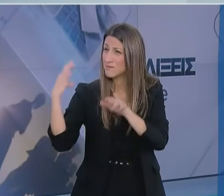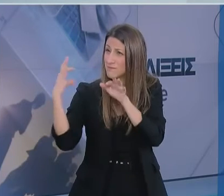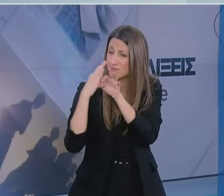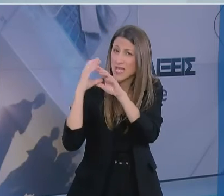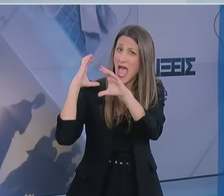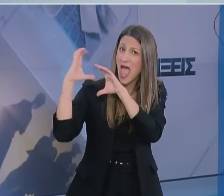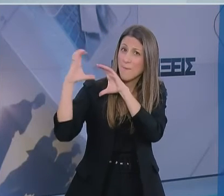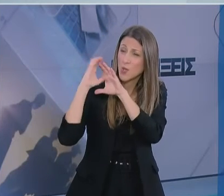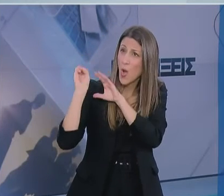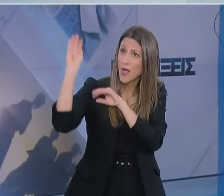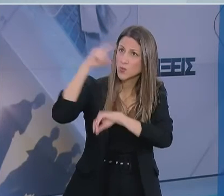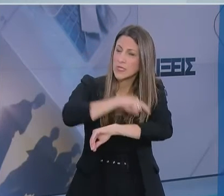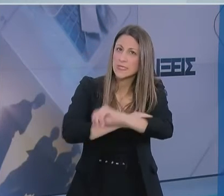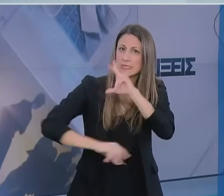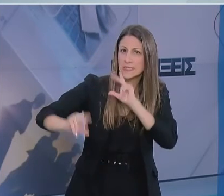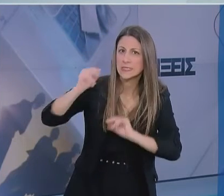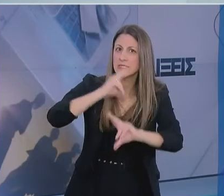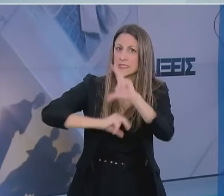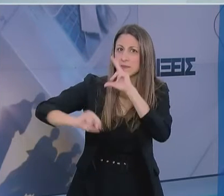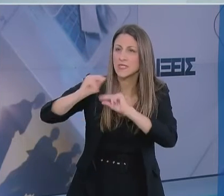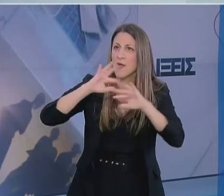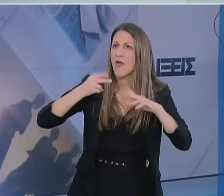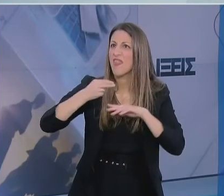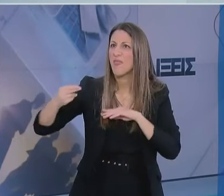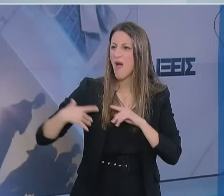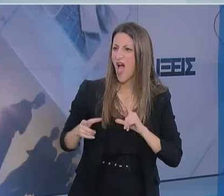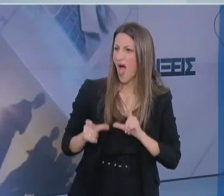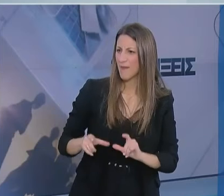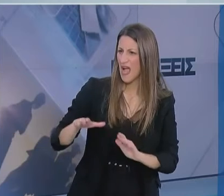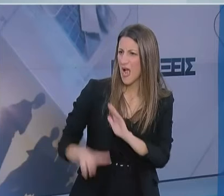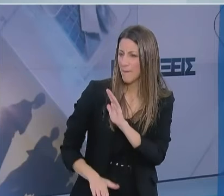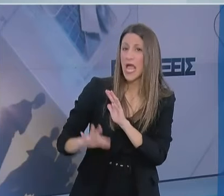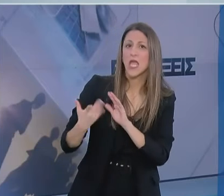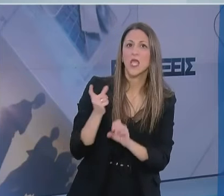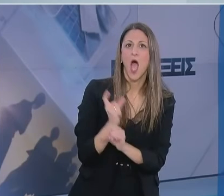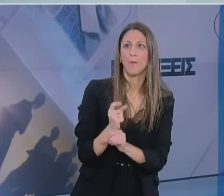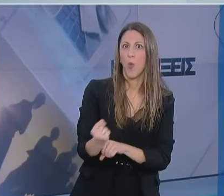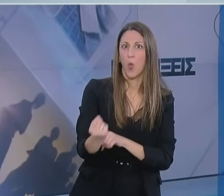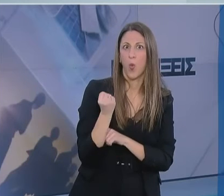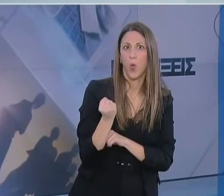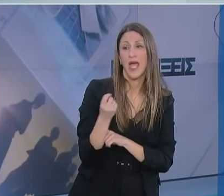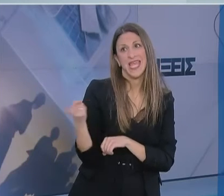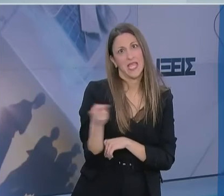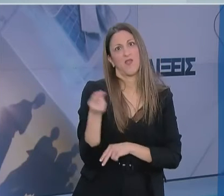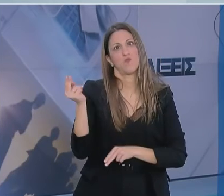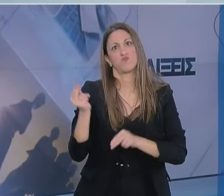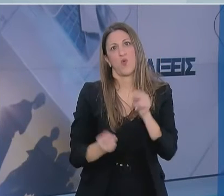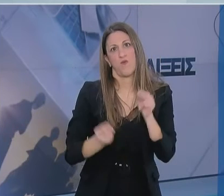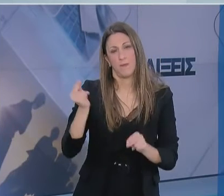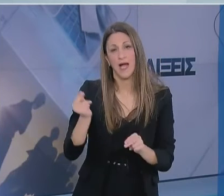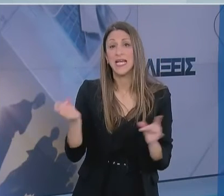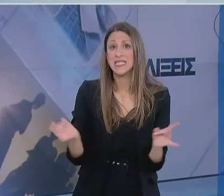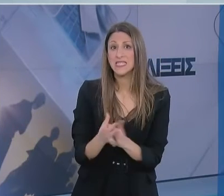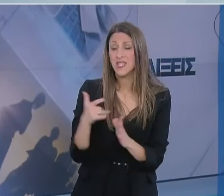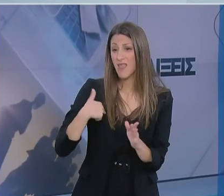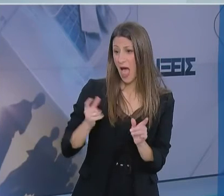εξετάζουν αυτά τα δύο φαινόμενα είτε την πολύ χαμηλή άμυνα είτε την πολύ ενεργοποιημένη άμυνα η οποία λειτουργεί